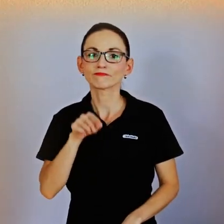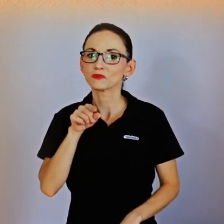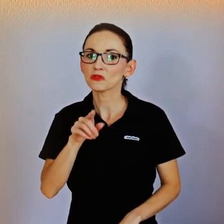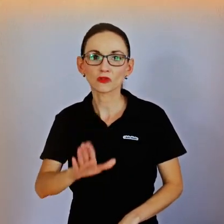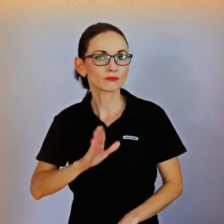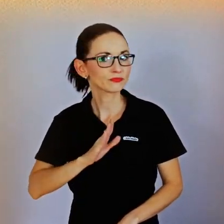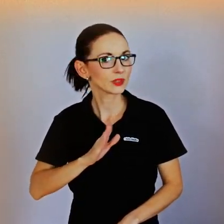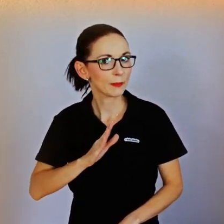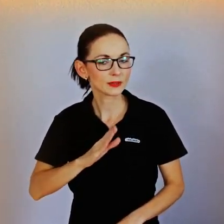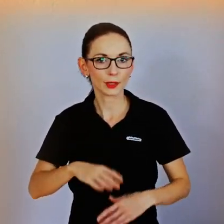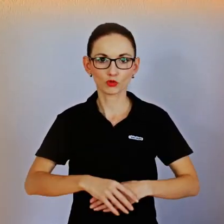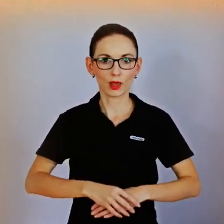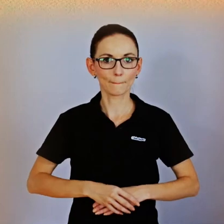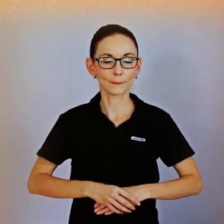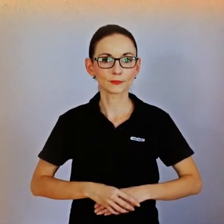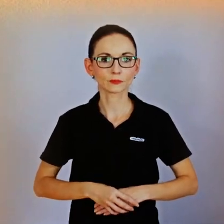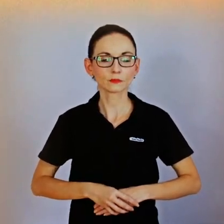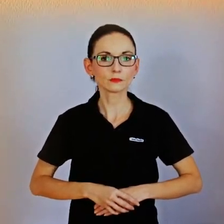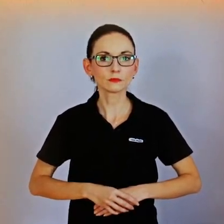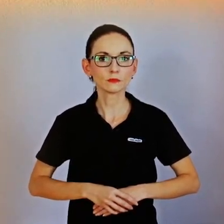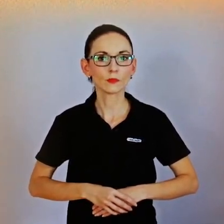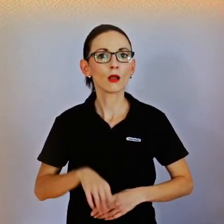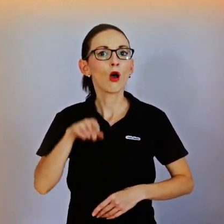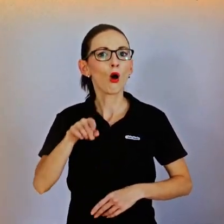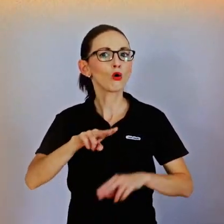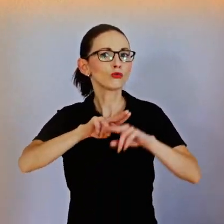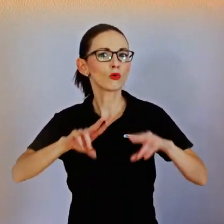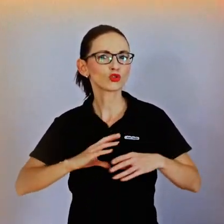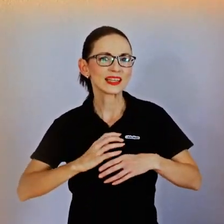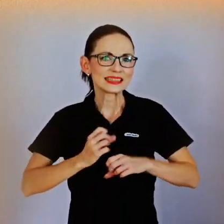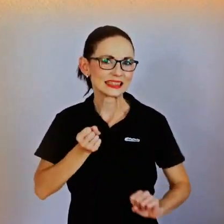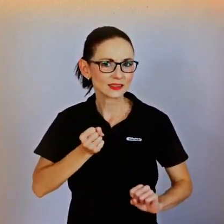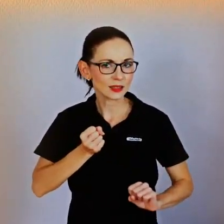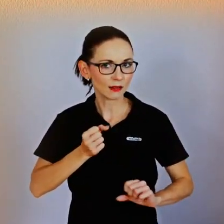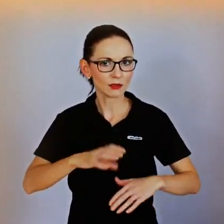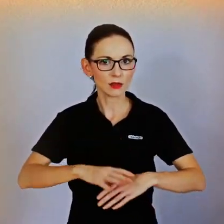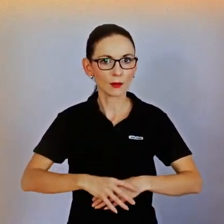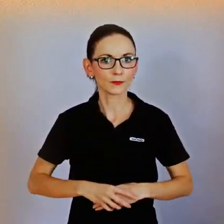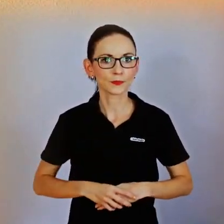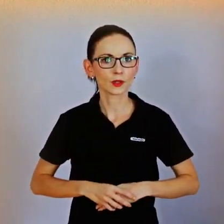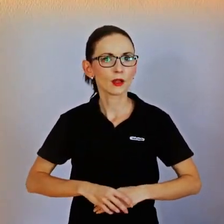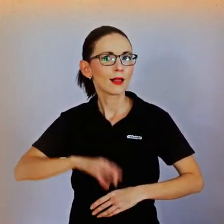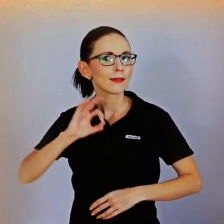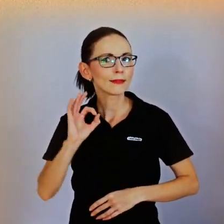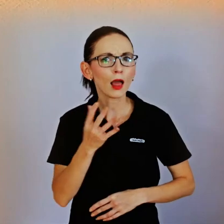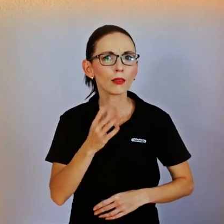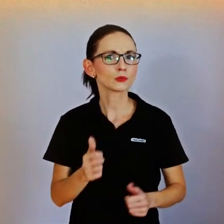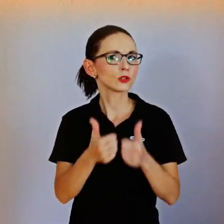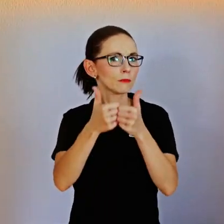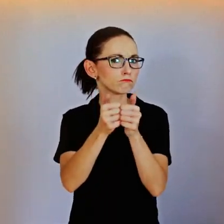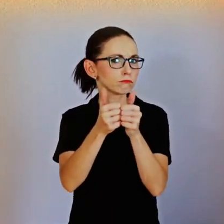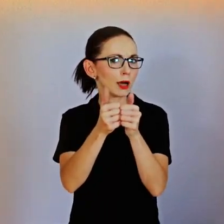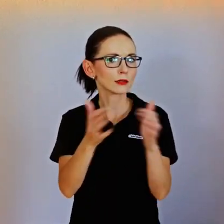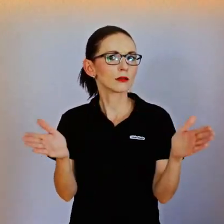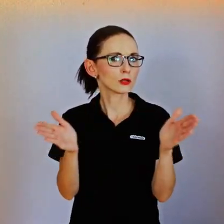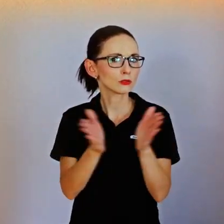samozřejmě to nejlepší je, pokud člověk může hledat a zažívat sexualitu a hledat ty možnosti v